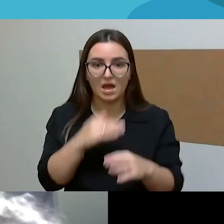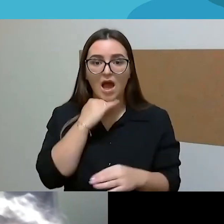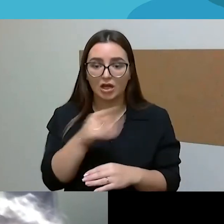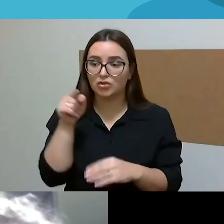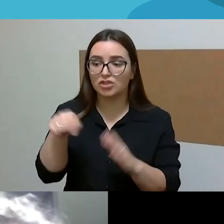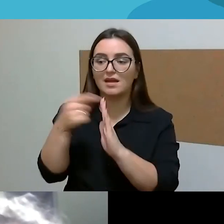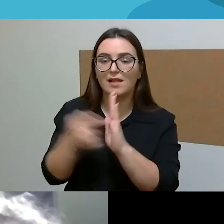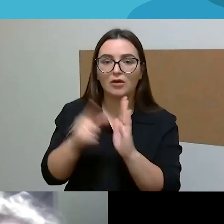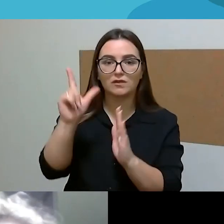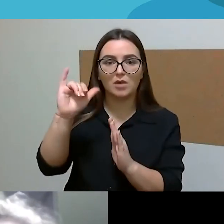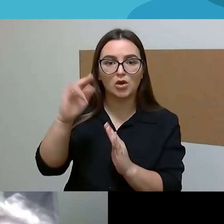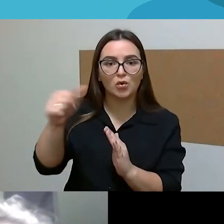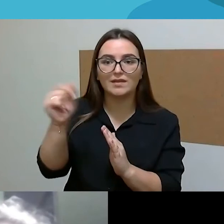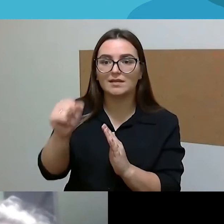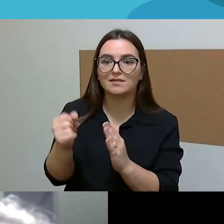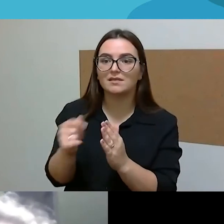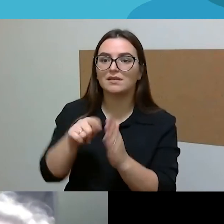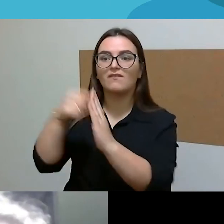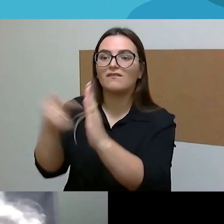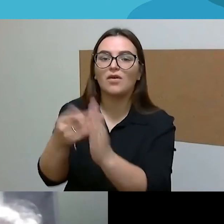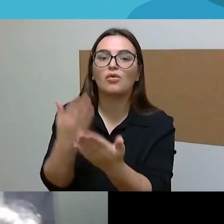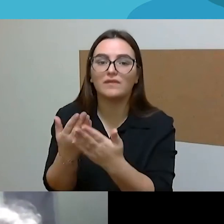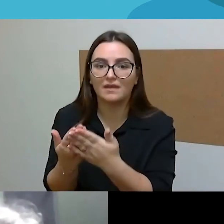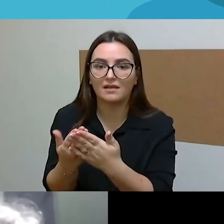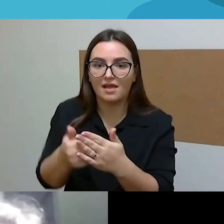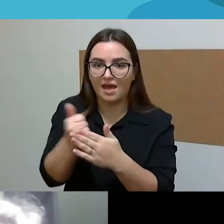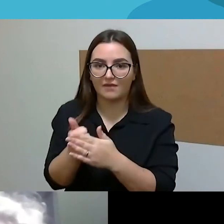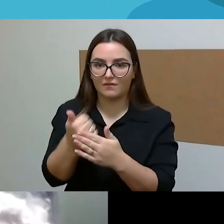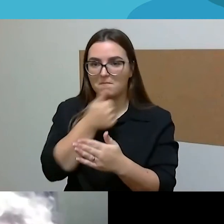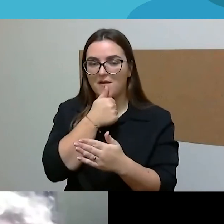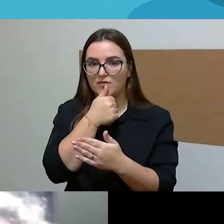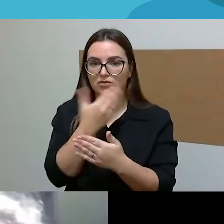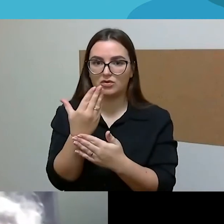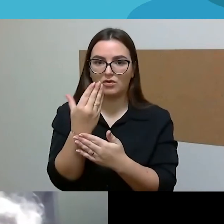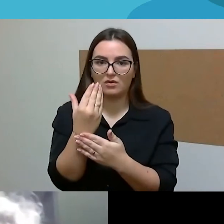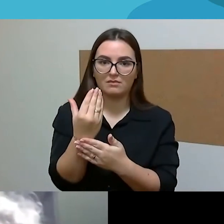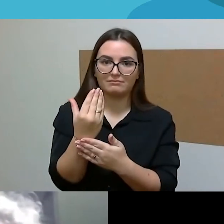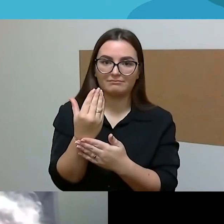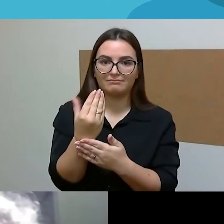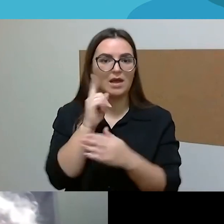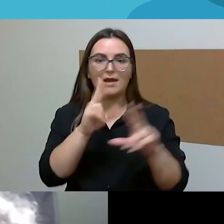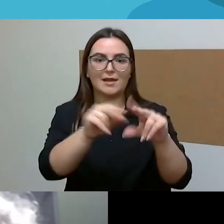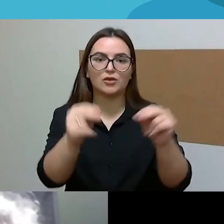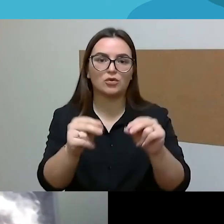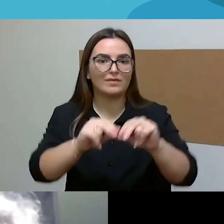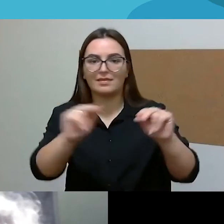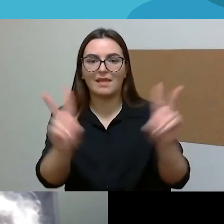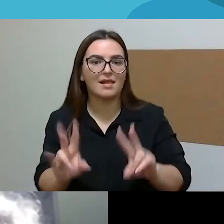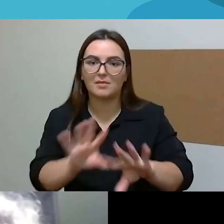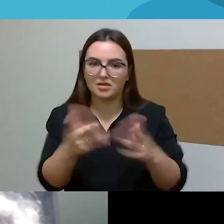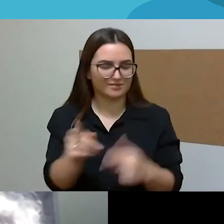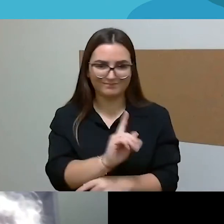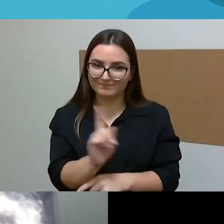tikrai ne dėl to, projektuočiau kam nors iš mūsų kažkokios tai nesėkmės, bet man atrodo, kad